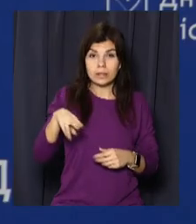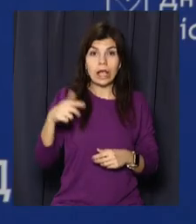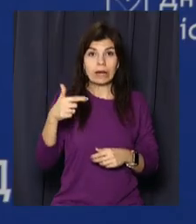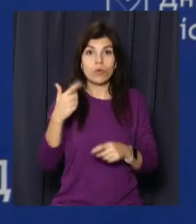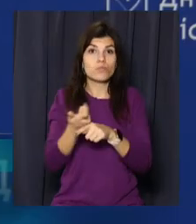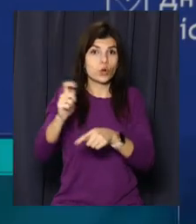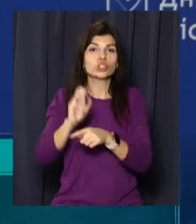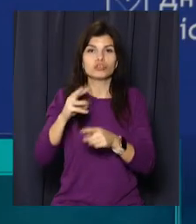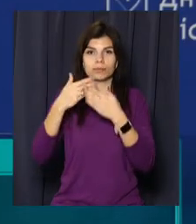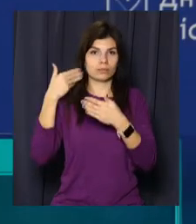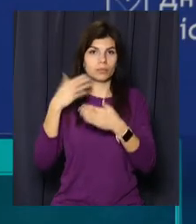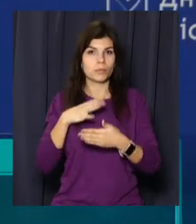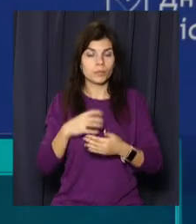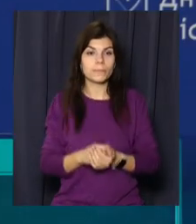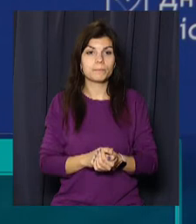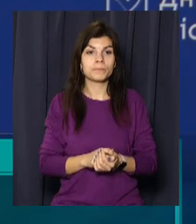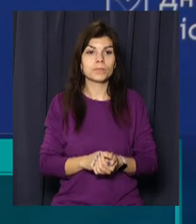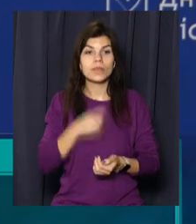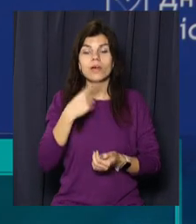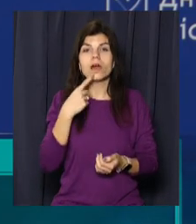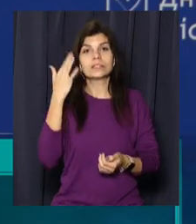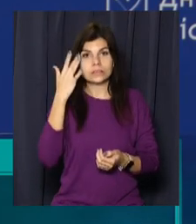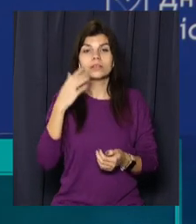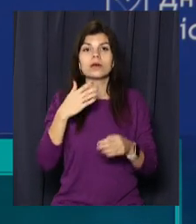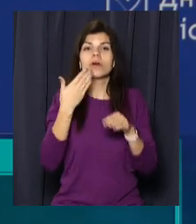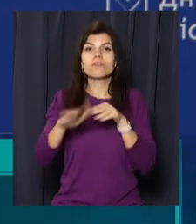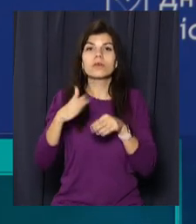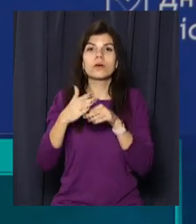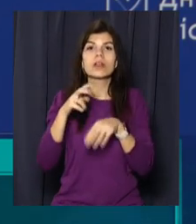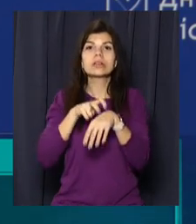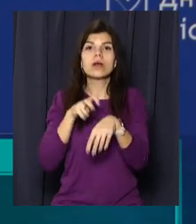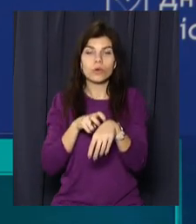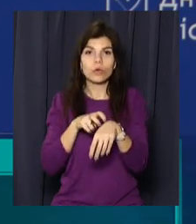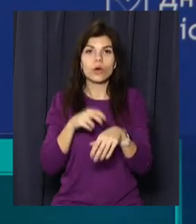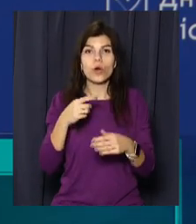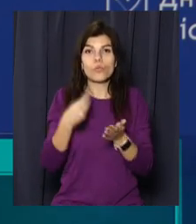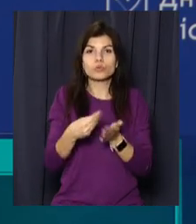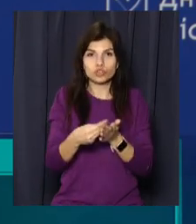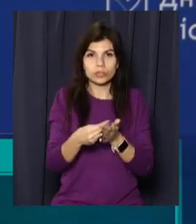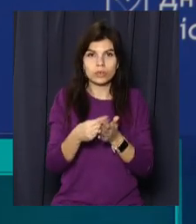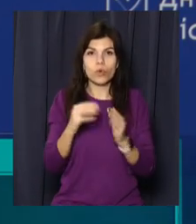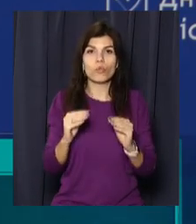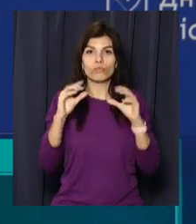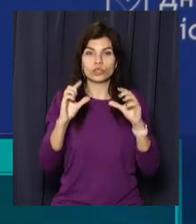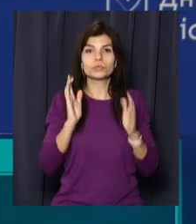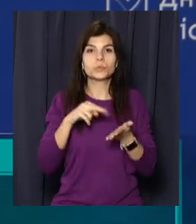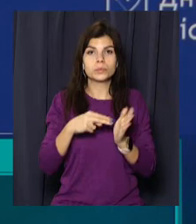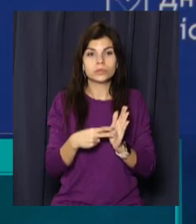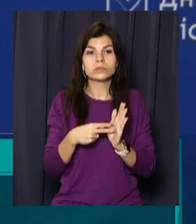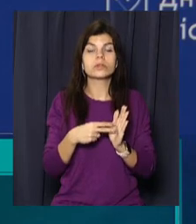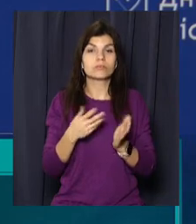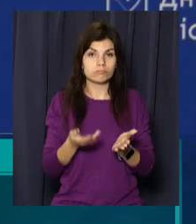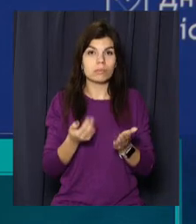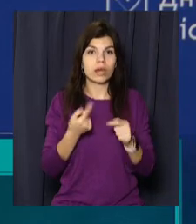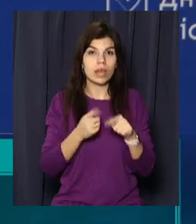фінансування транспорту ми направляємо порядка 1,5 мільярд гривень. Вірніше, 1,4 мільярд – це більше